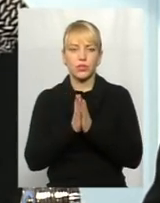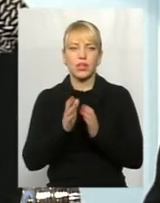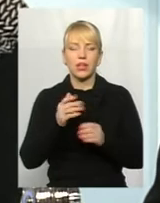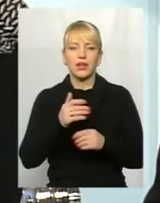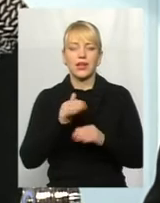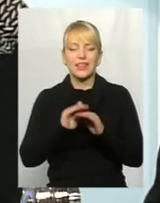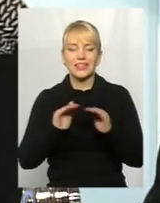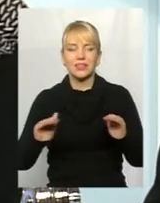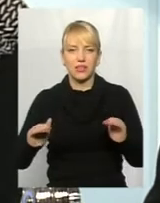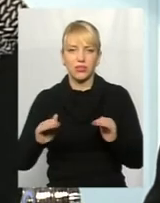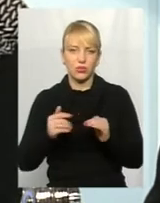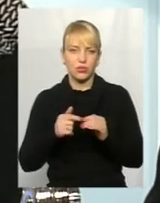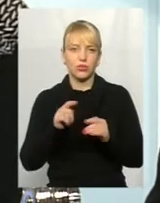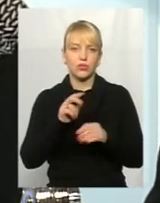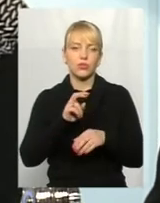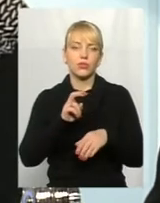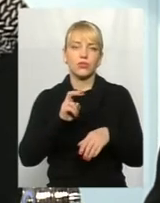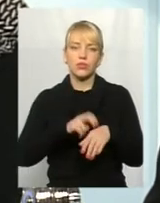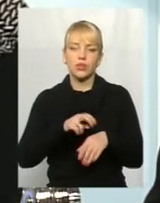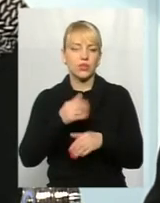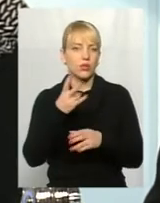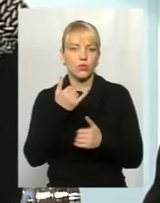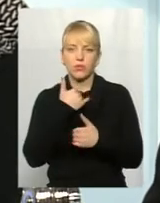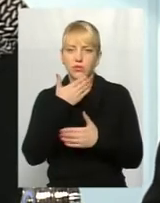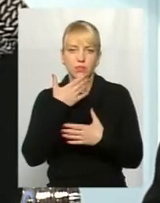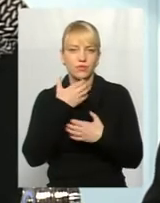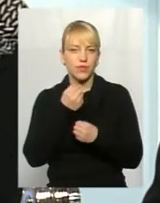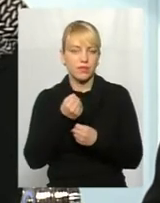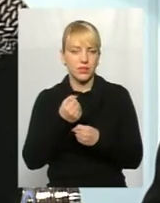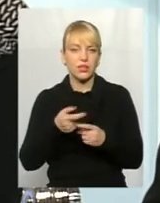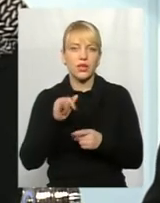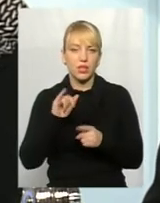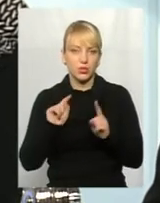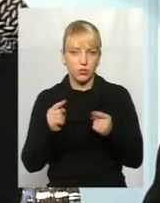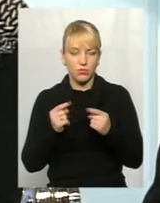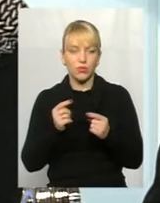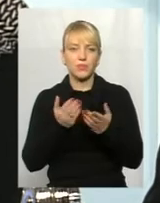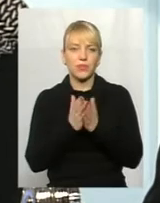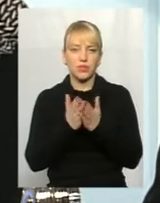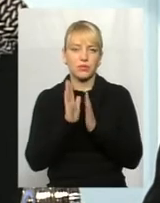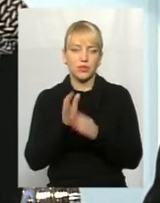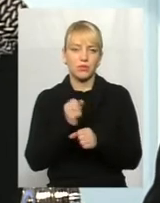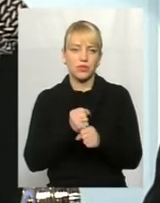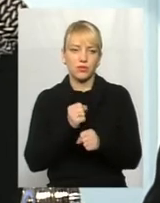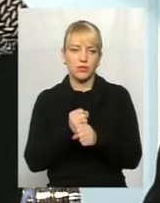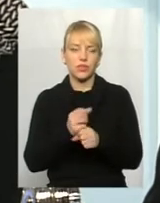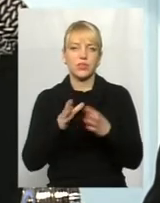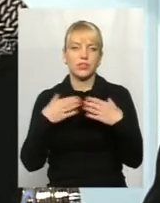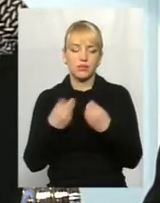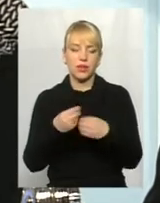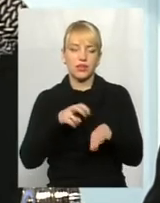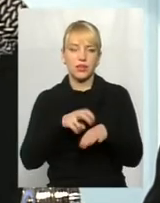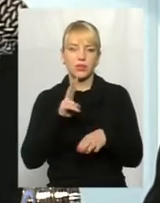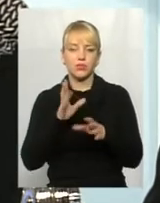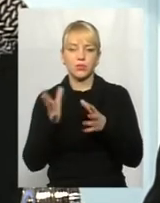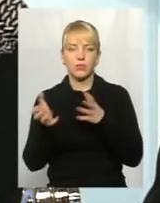жаль, немає у нас лікарів, лікарів-педіатрів, у нас зараз дефіцит. І через це в Книжківцях буде працювати сімейний лікар, який